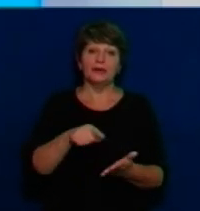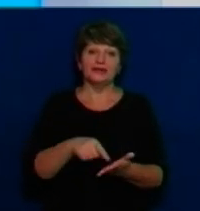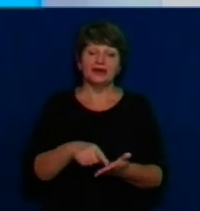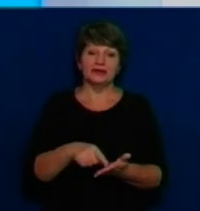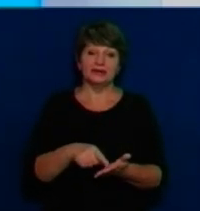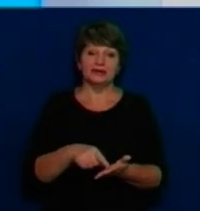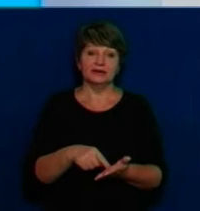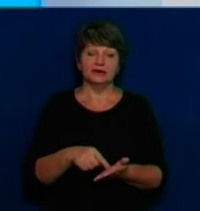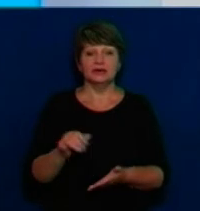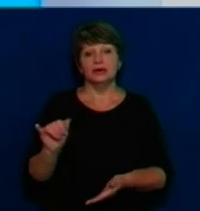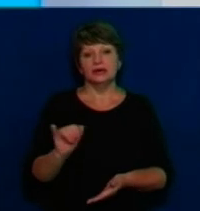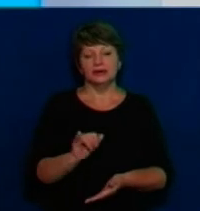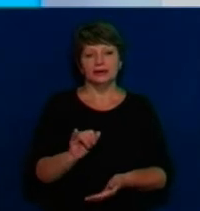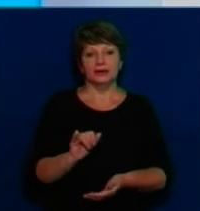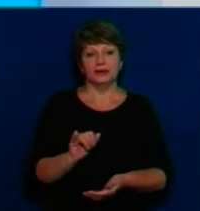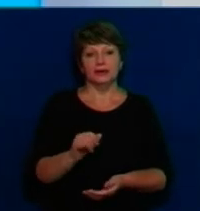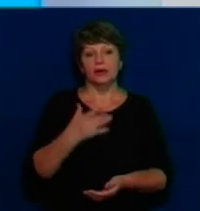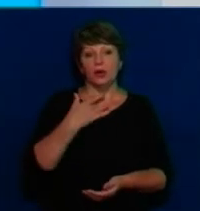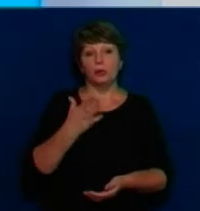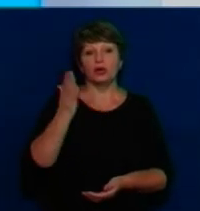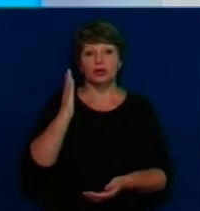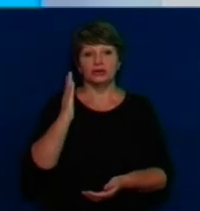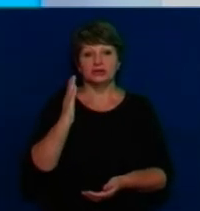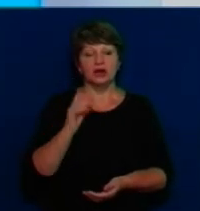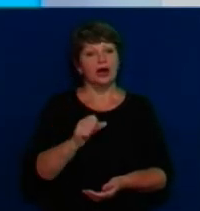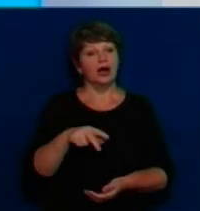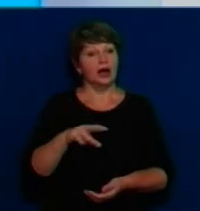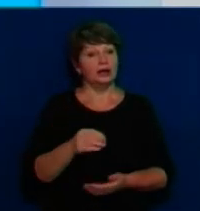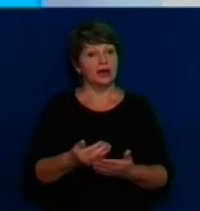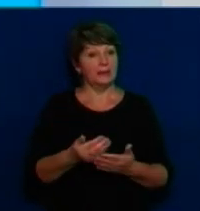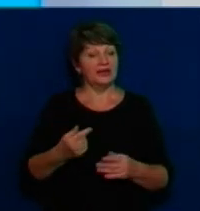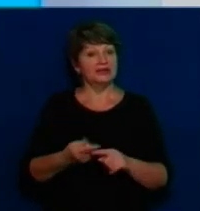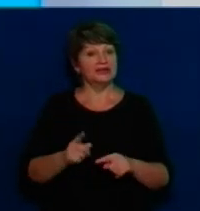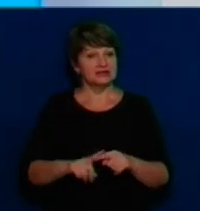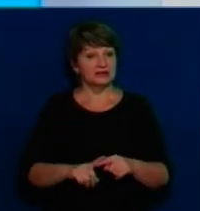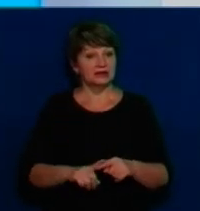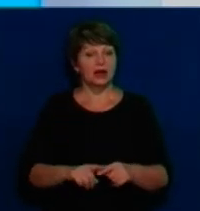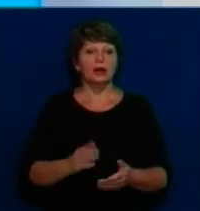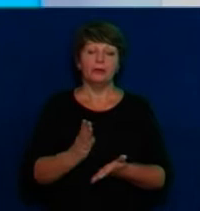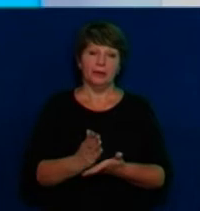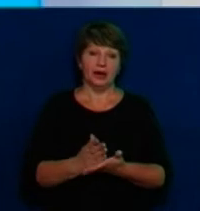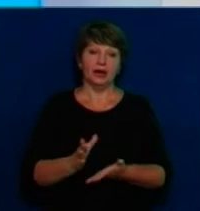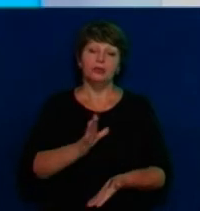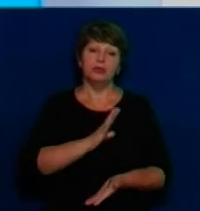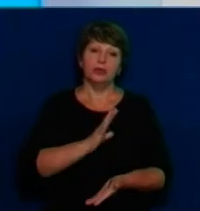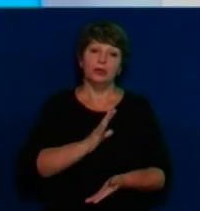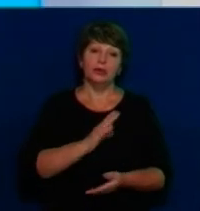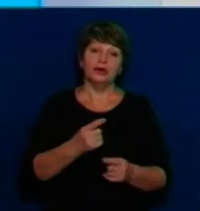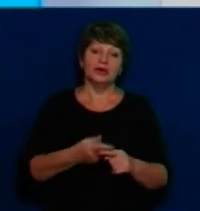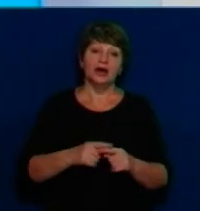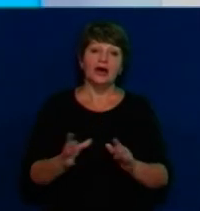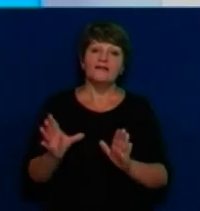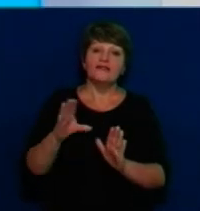проголосують за нього, але перед тим все-таки має бути в цей прозореного план